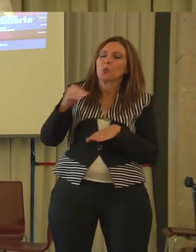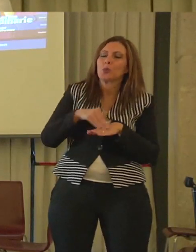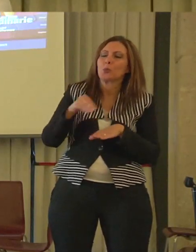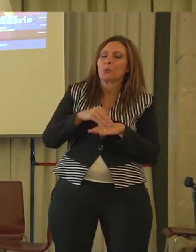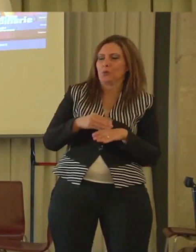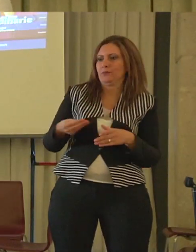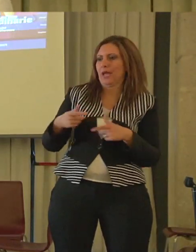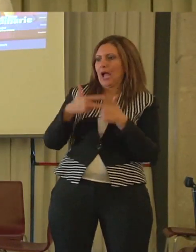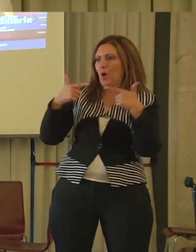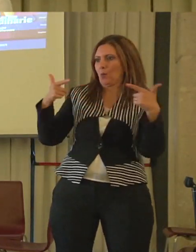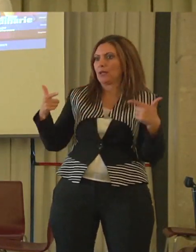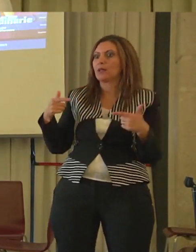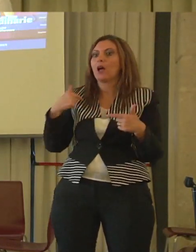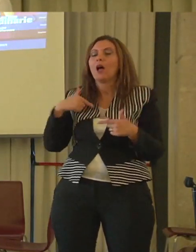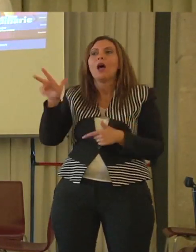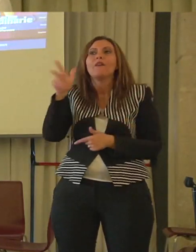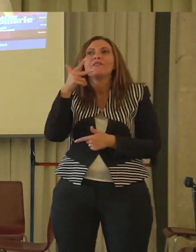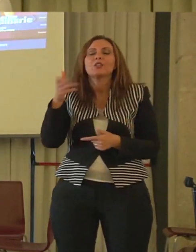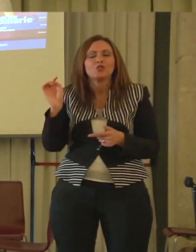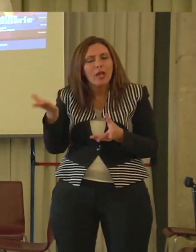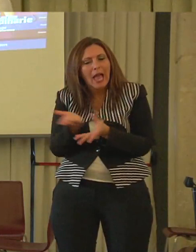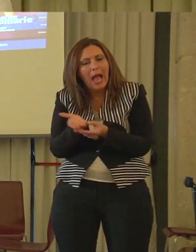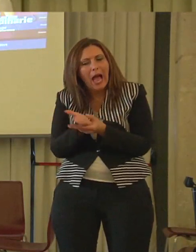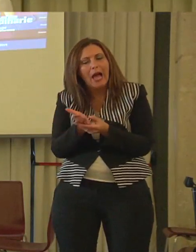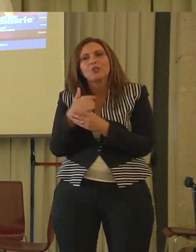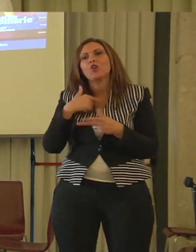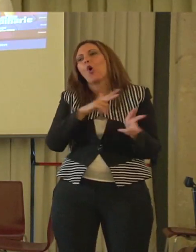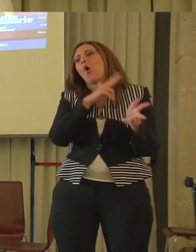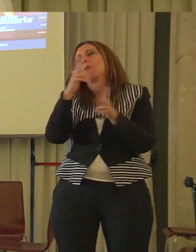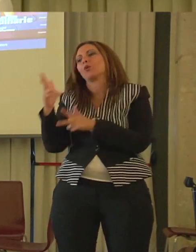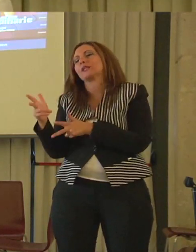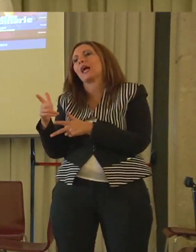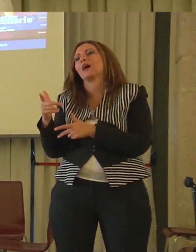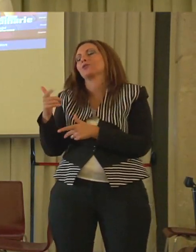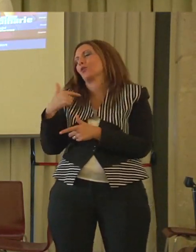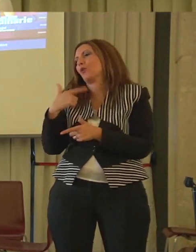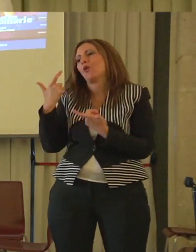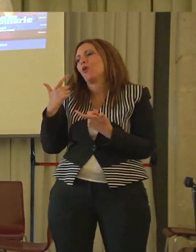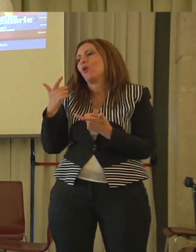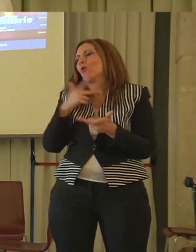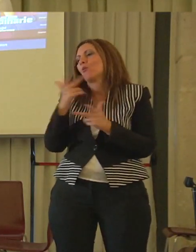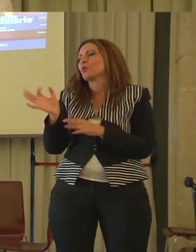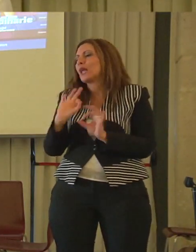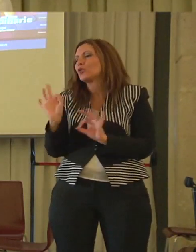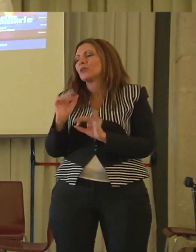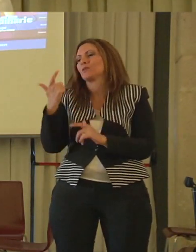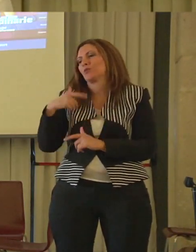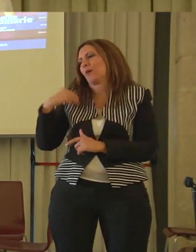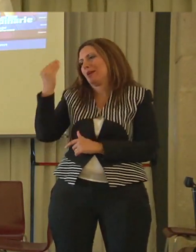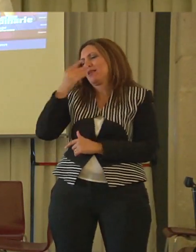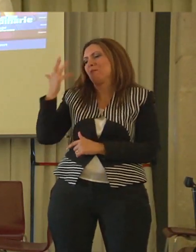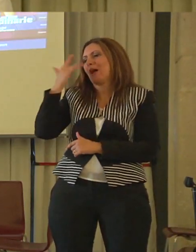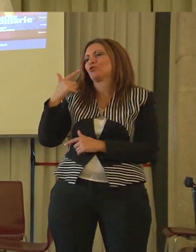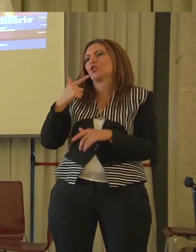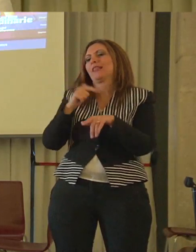esistono dei video agli altri, non ve ho portati anche perché immaginavo che l'ora si faceva tardi. Poi se siete curiosi ne